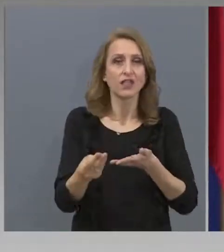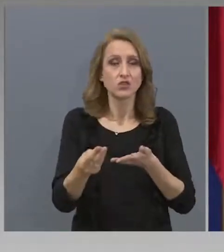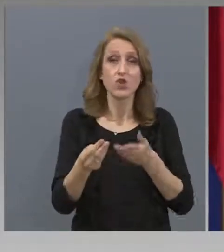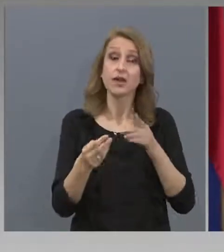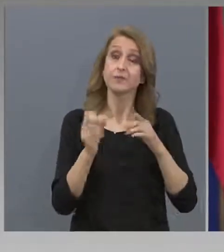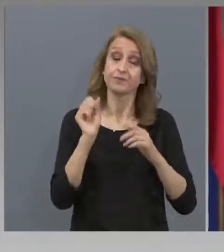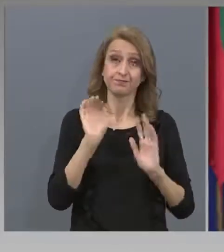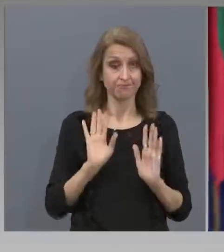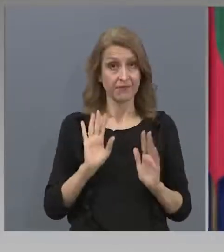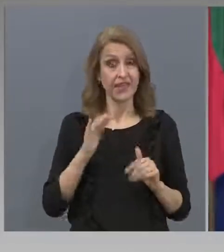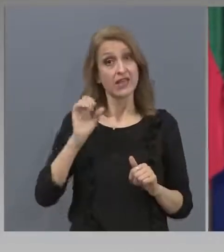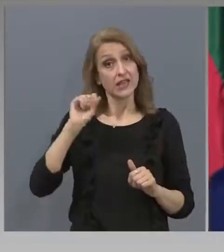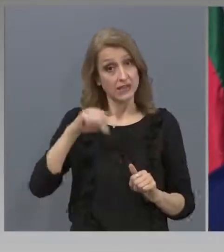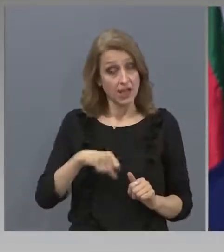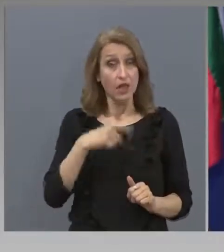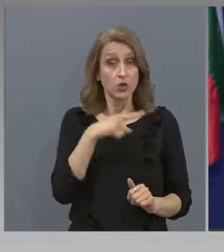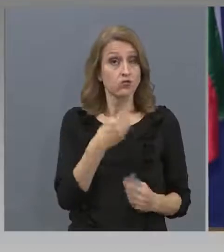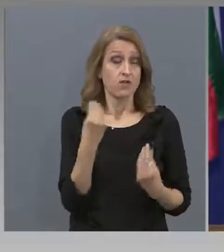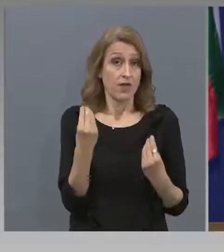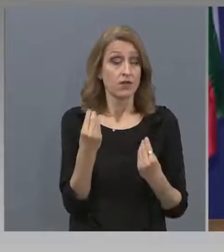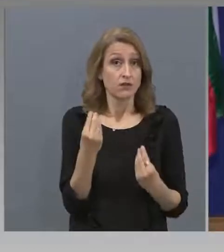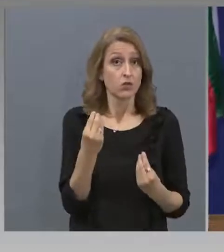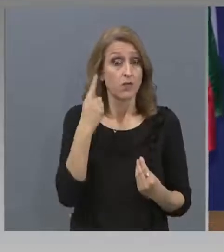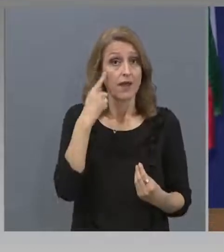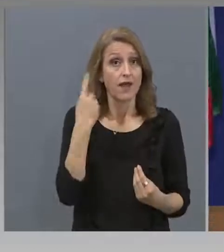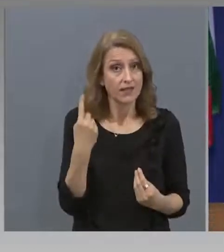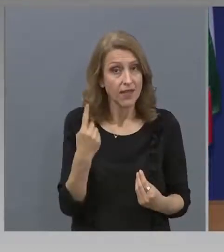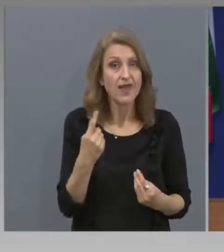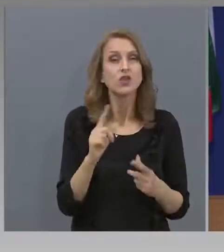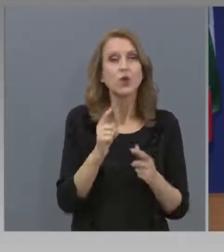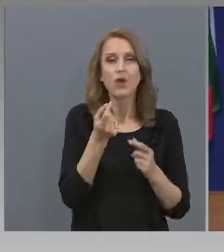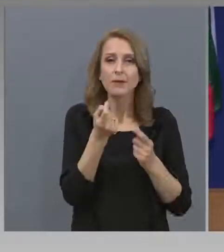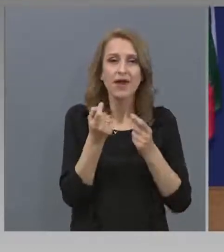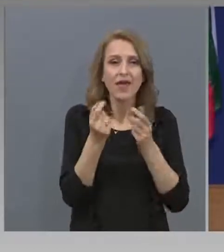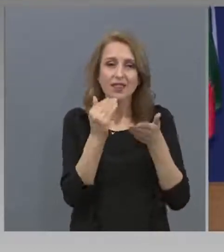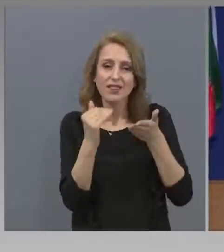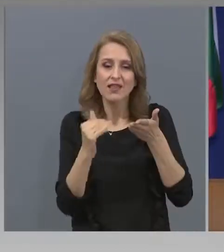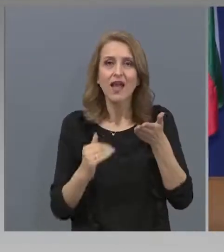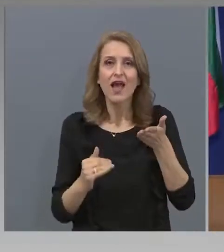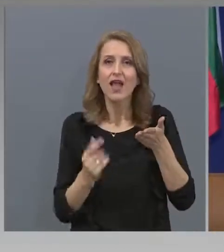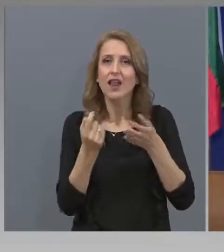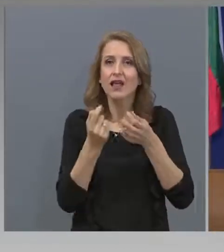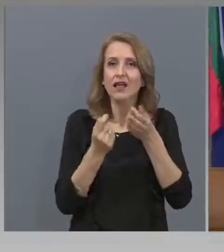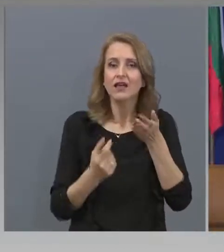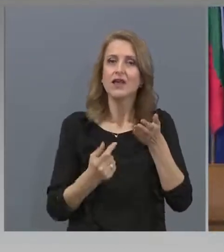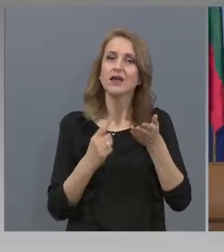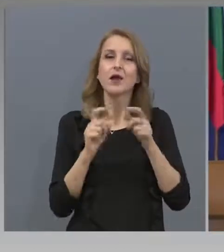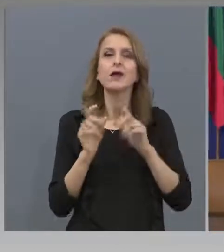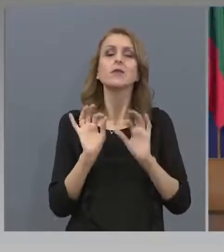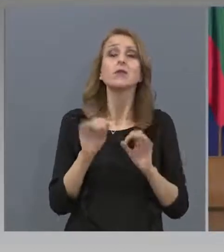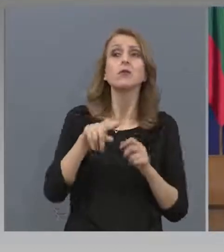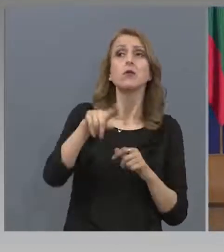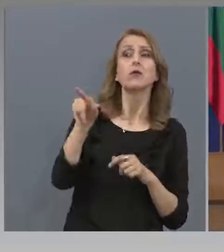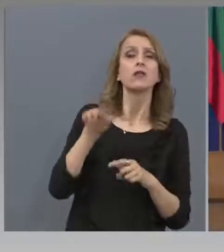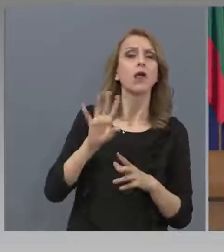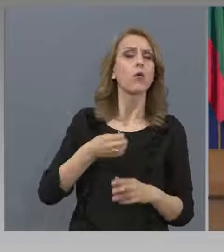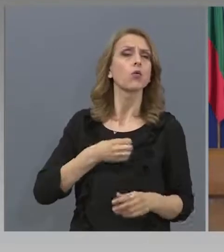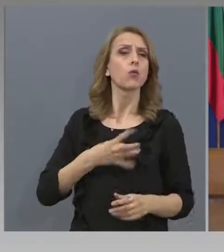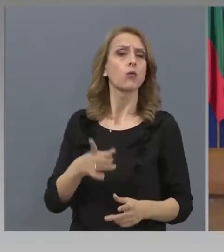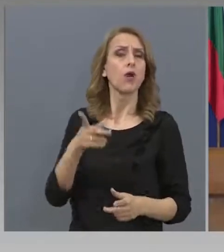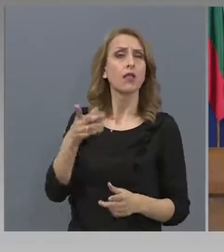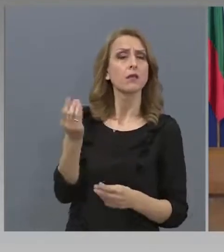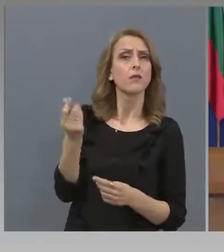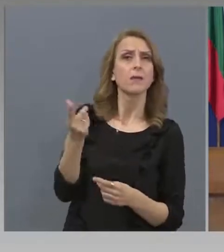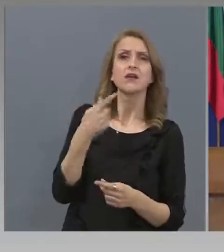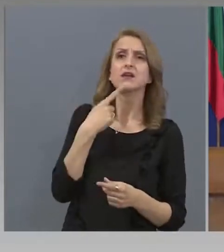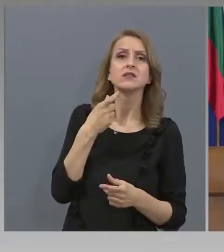подценява като цел. Има спор по отношение на детайлите. Какво правим с гражданите с високи доходи? На тях